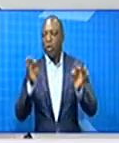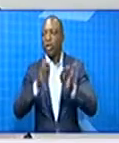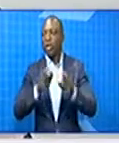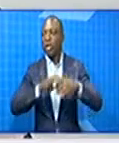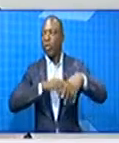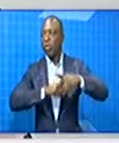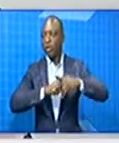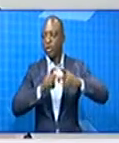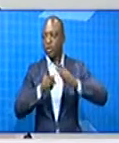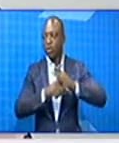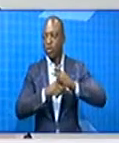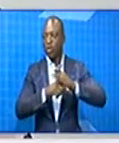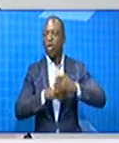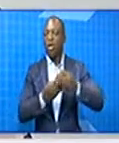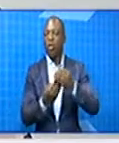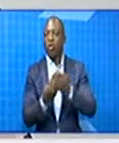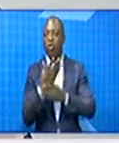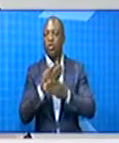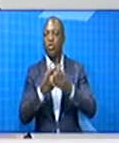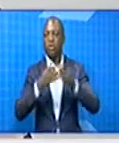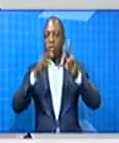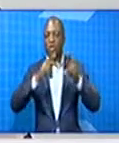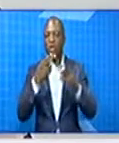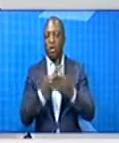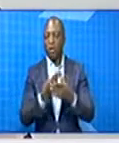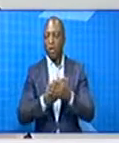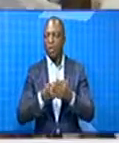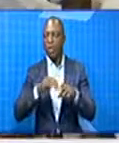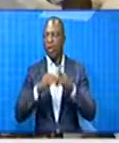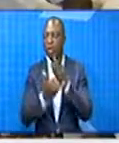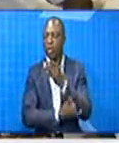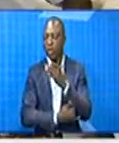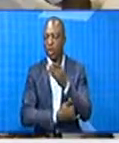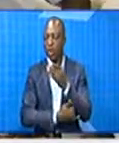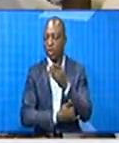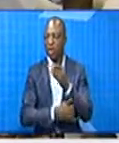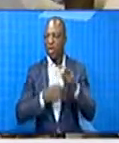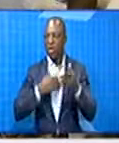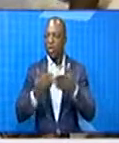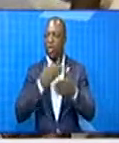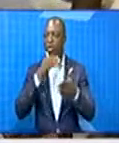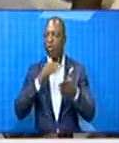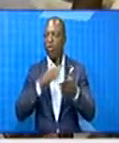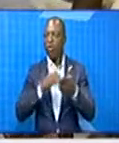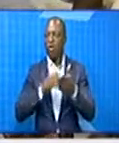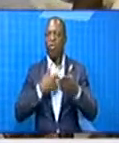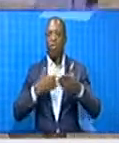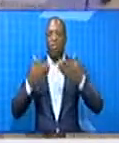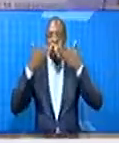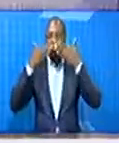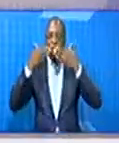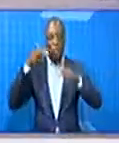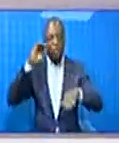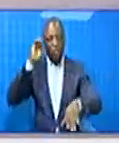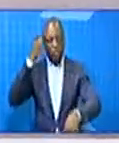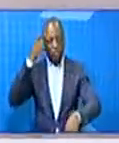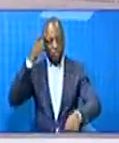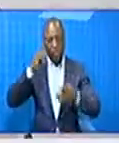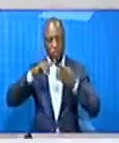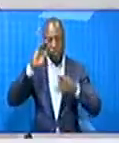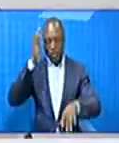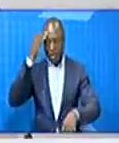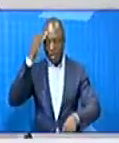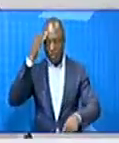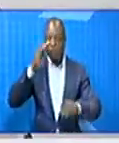protection, la promotion des personnes handicapées dans notre pays. « Je renouvelle la gratitude du gouvernement à la FETAF,